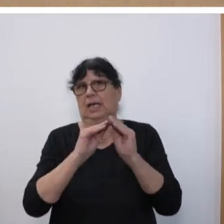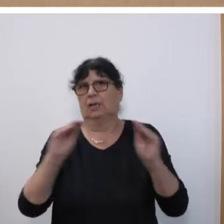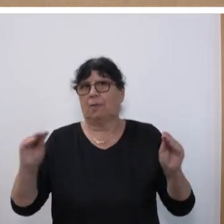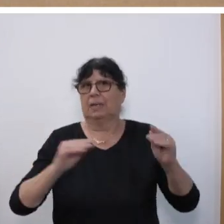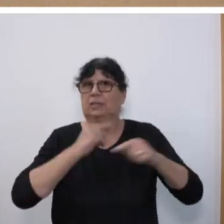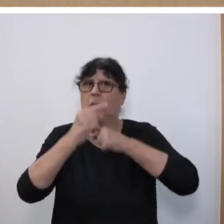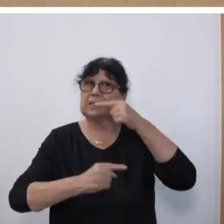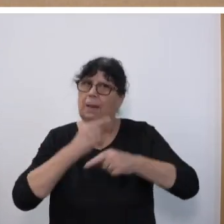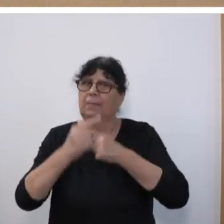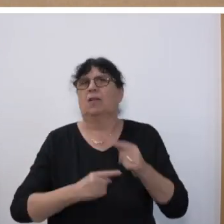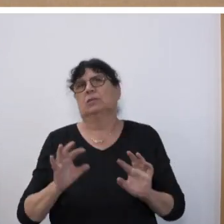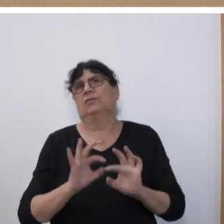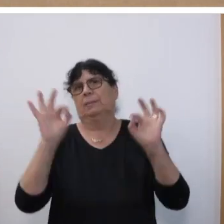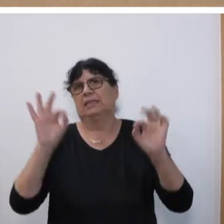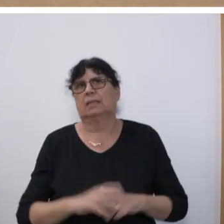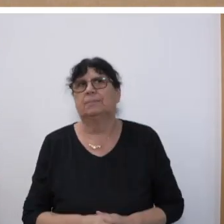optimiert.